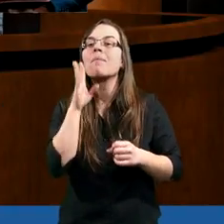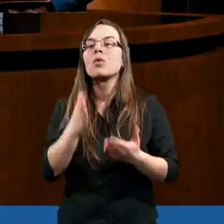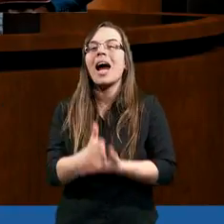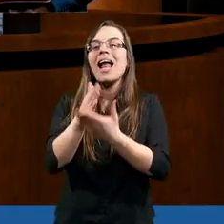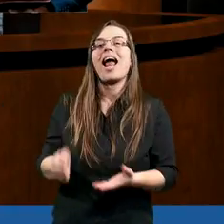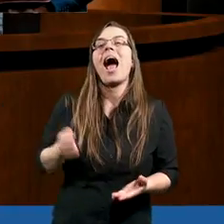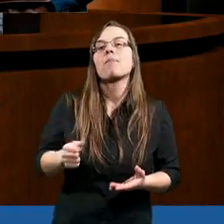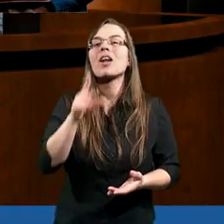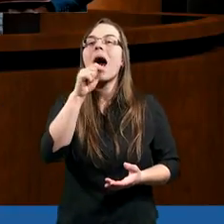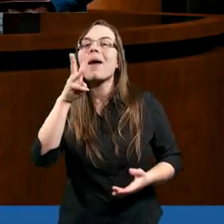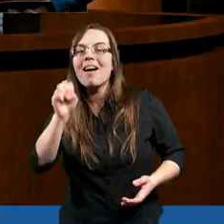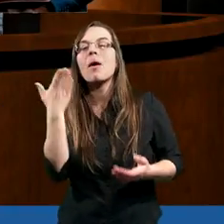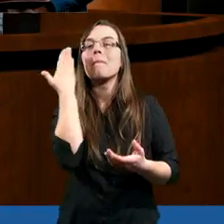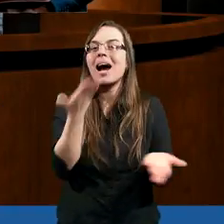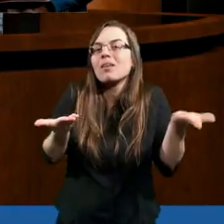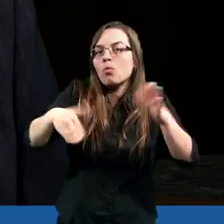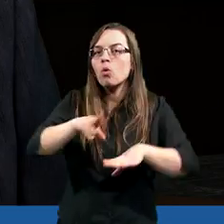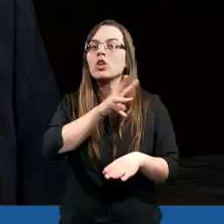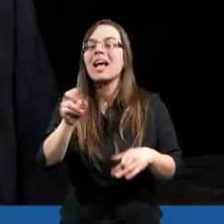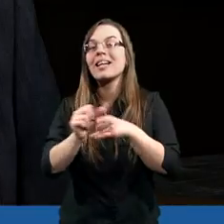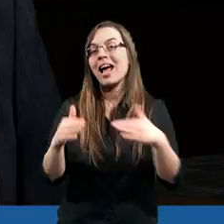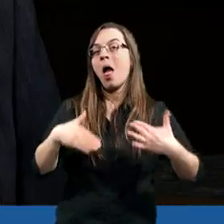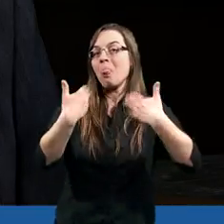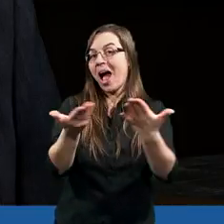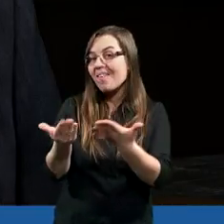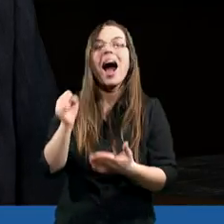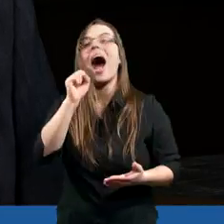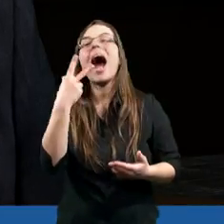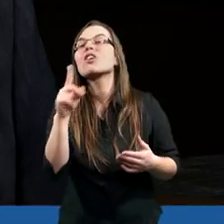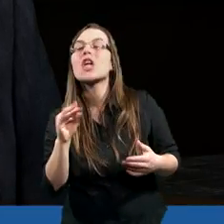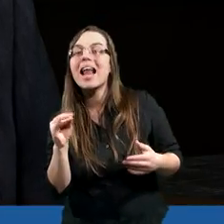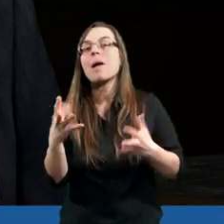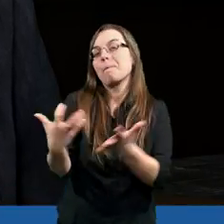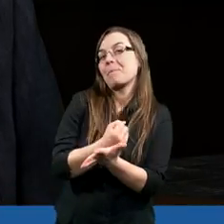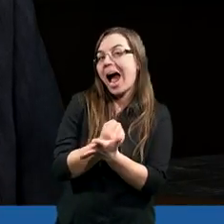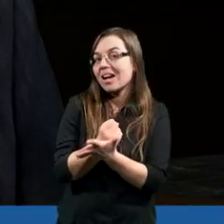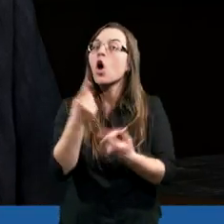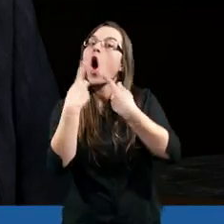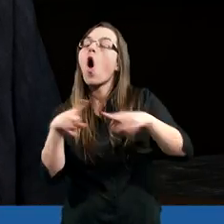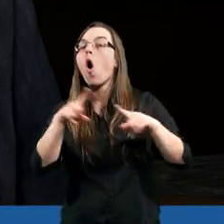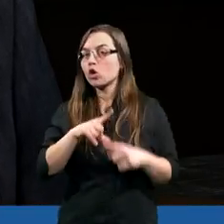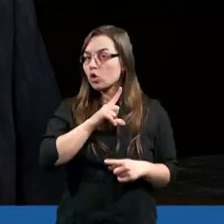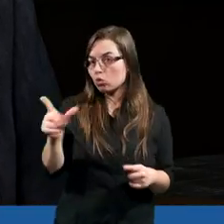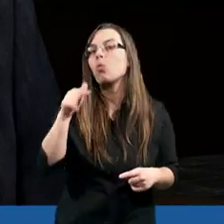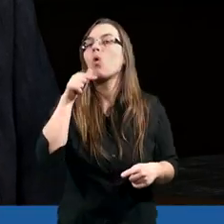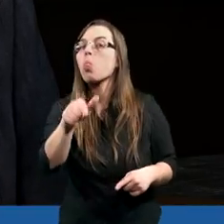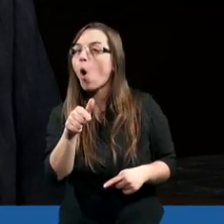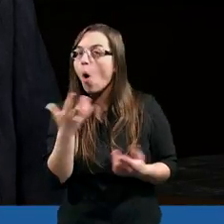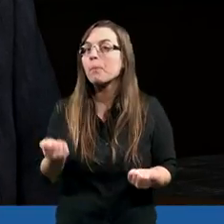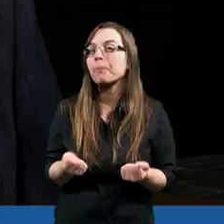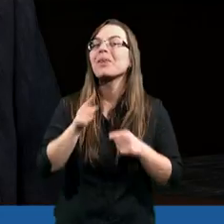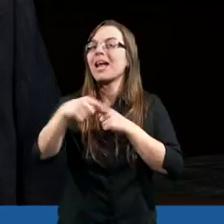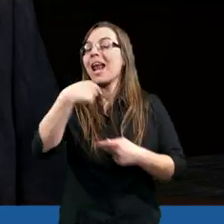radę apostoła Pawła, że bardziej błogosławioną rzeczą jest dawać niż brać. A Kościół to